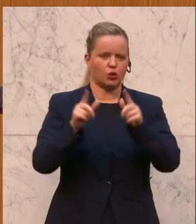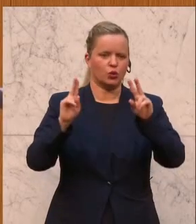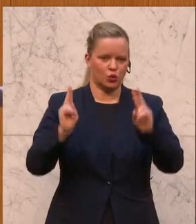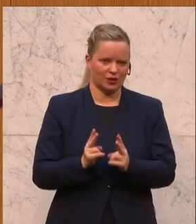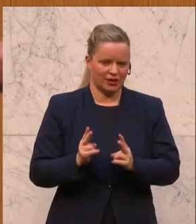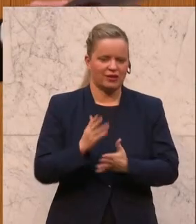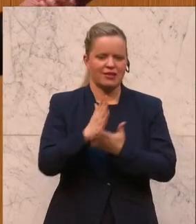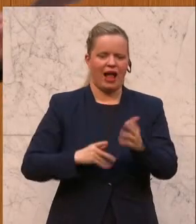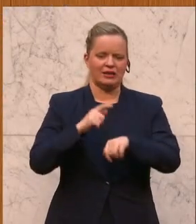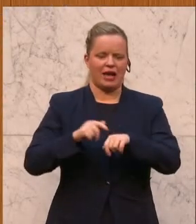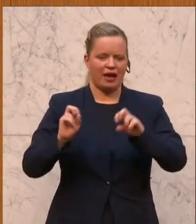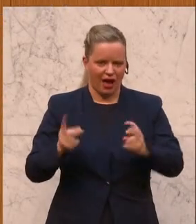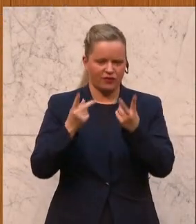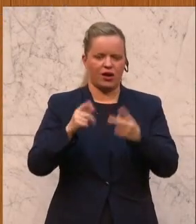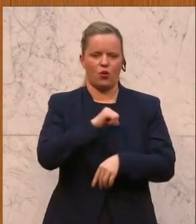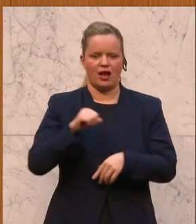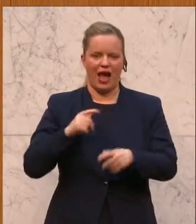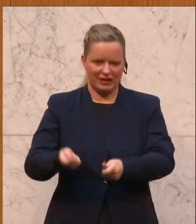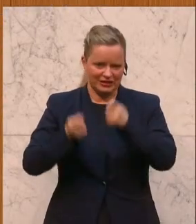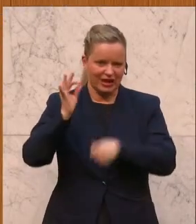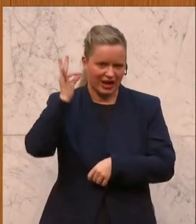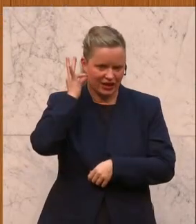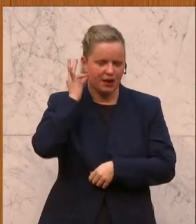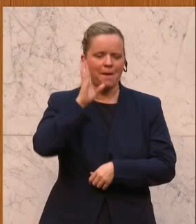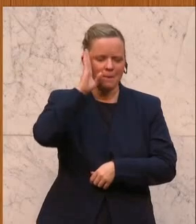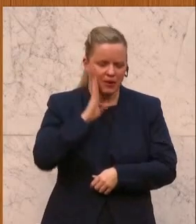Alleinerzieherinnen. Hier bitte ich um Aufklärung. Danke.